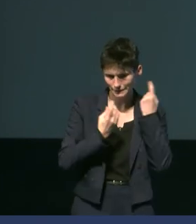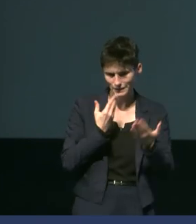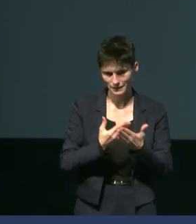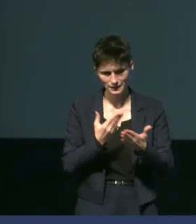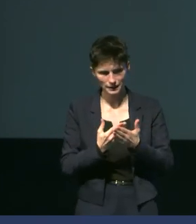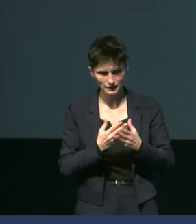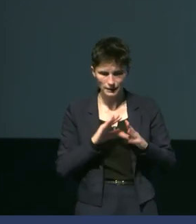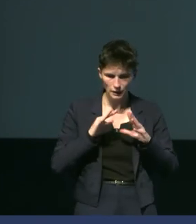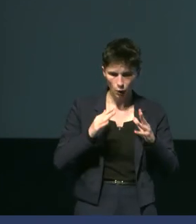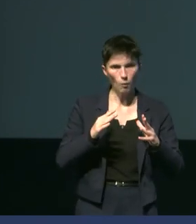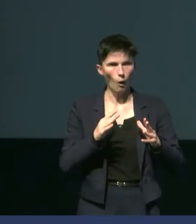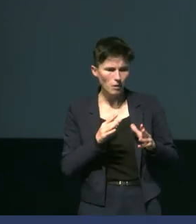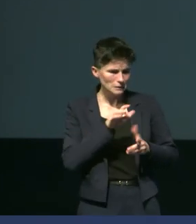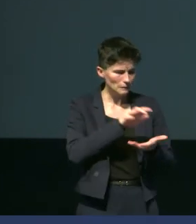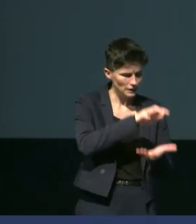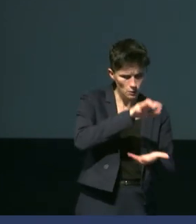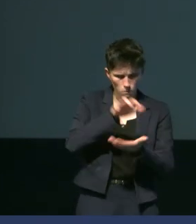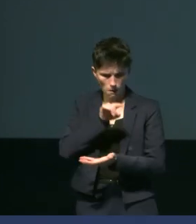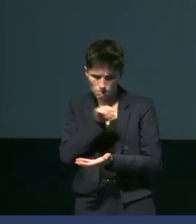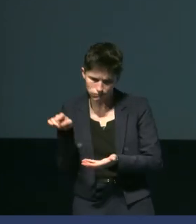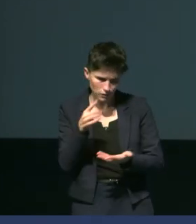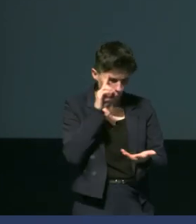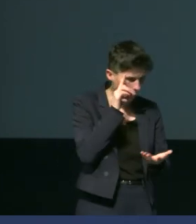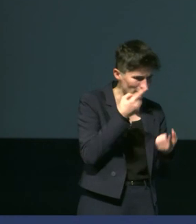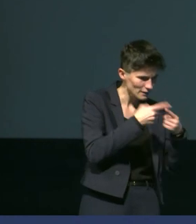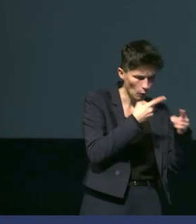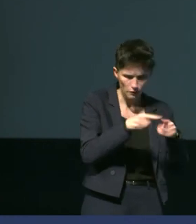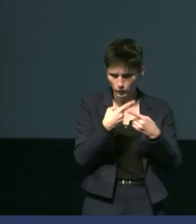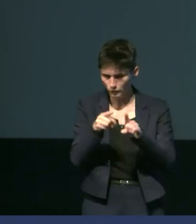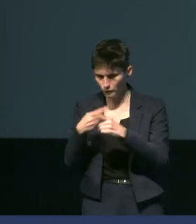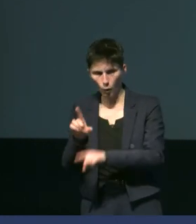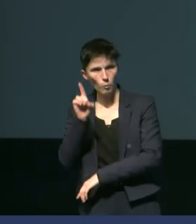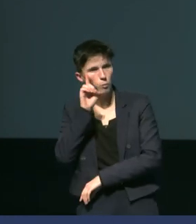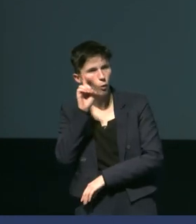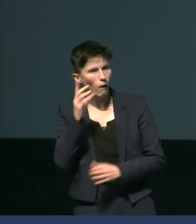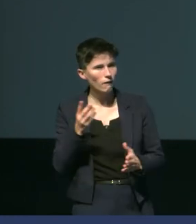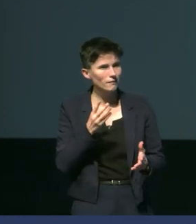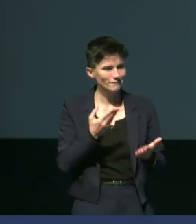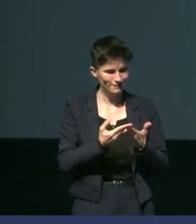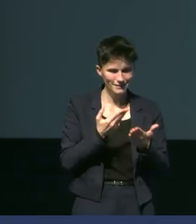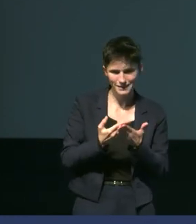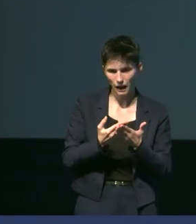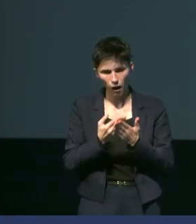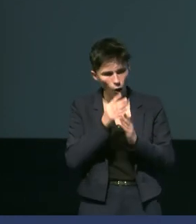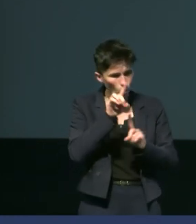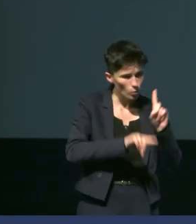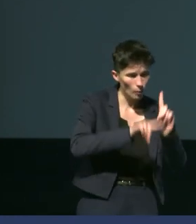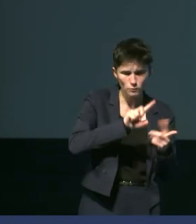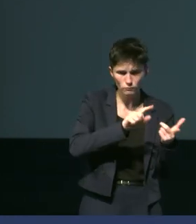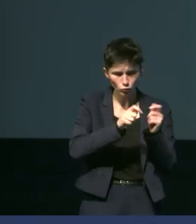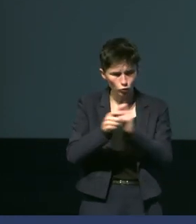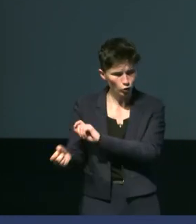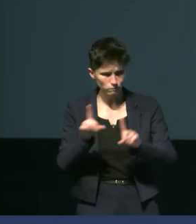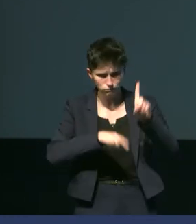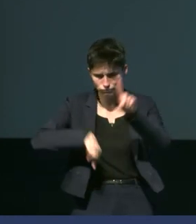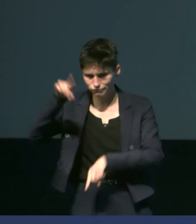variabilité interindividuelle que l'on observe ici. On observe que les individus, ils n'expriment pas du tout les mêmes températures, quelle que soit l